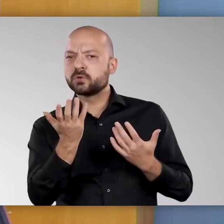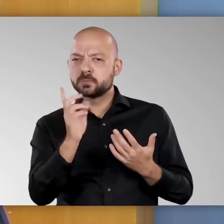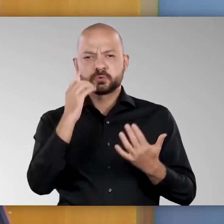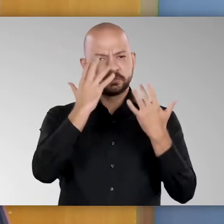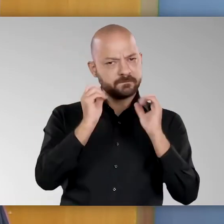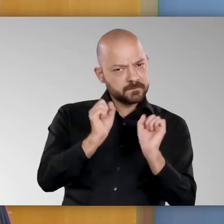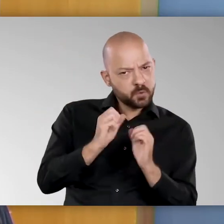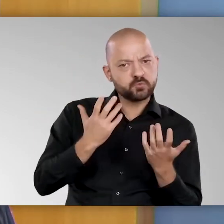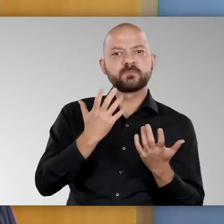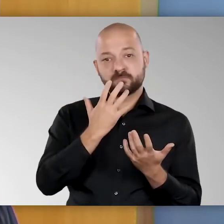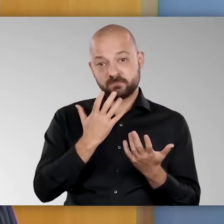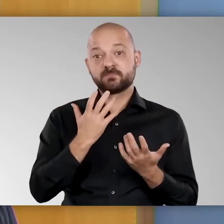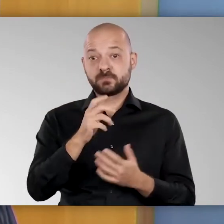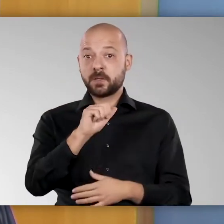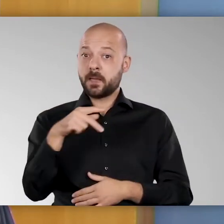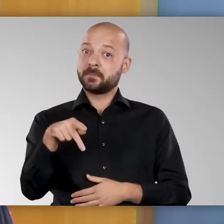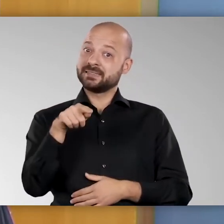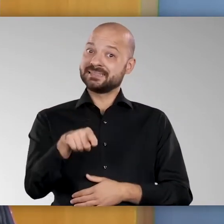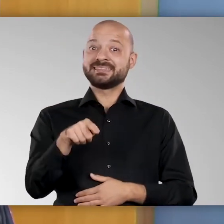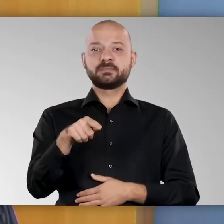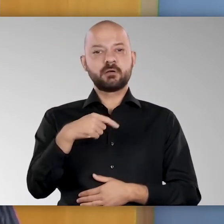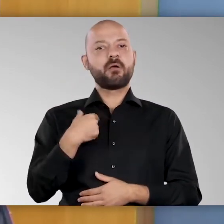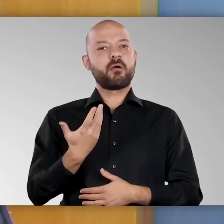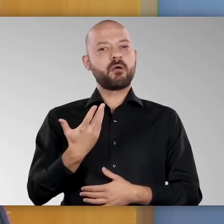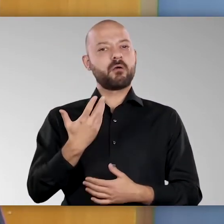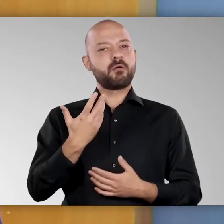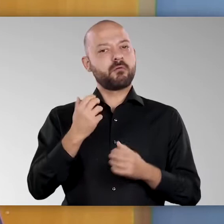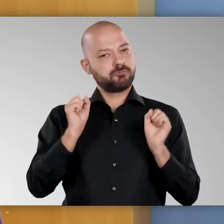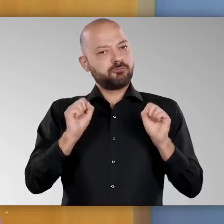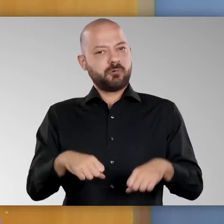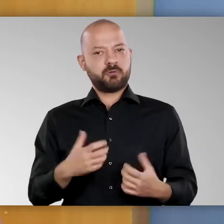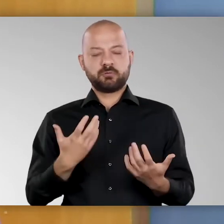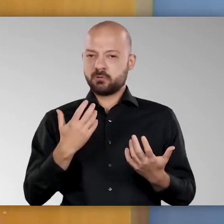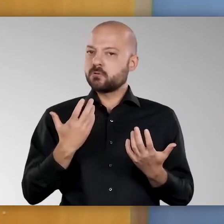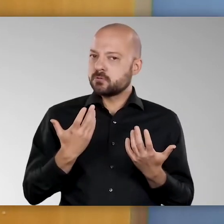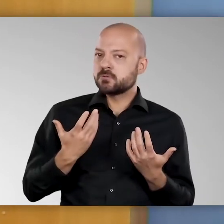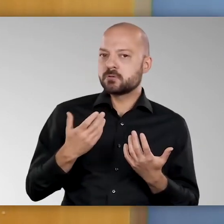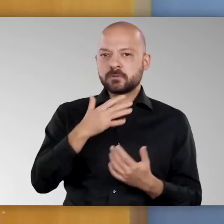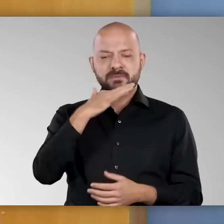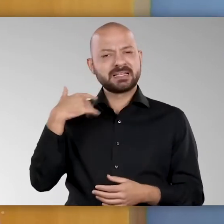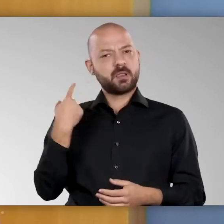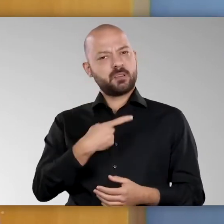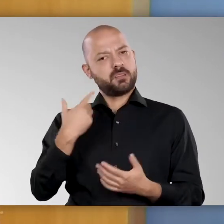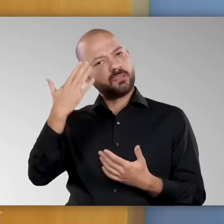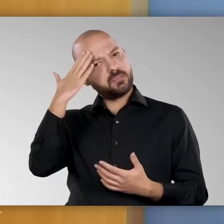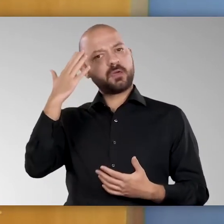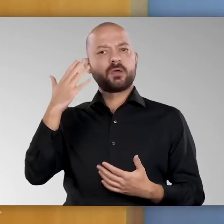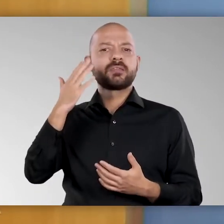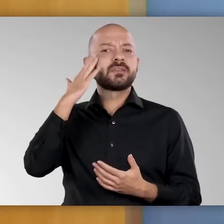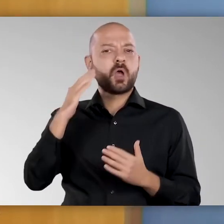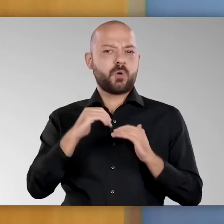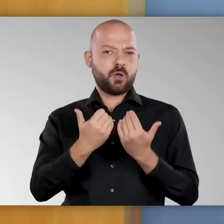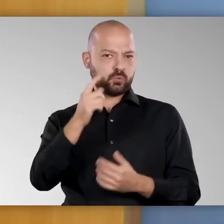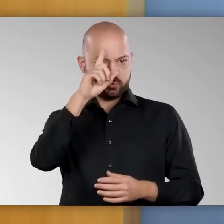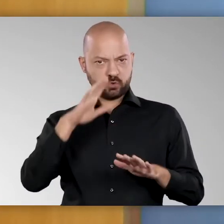Fehlermeldung den Fragen stellen muss. Und das wollen wir auch. Die App zeigt aber ganz deutlich, dass wir es können, weil wir auch sehen, wie viel